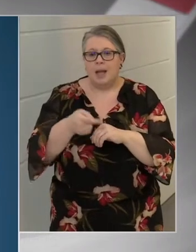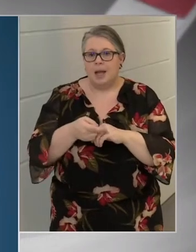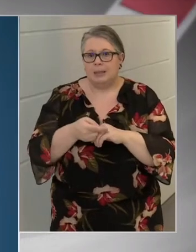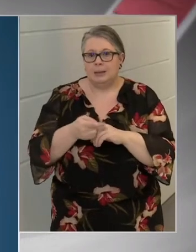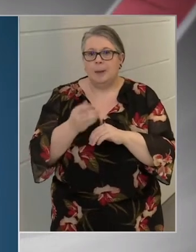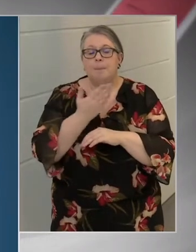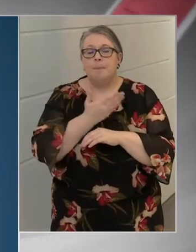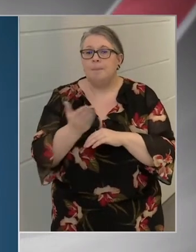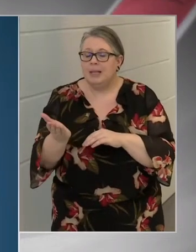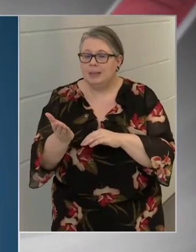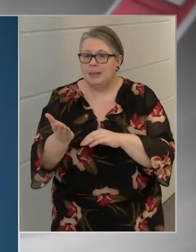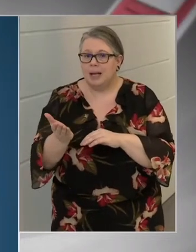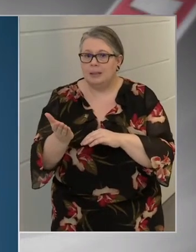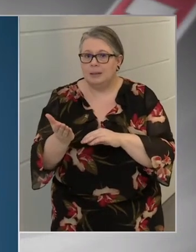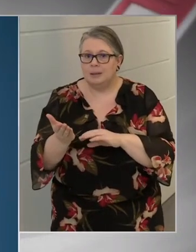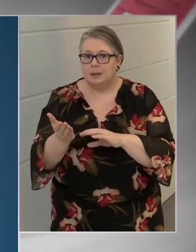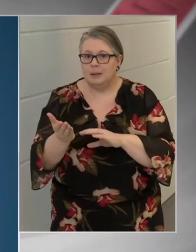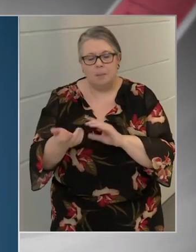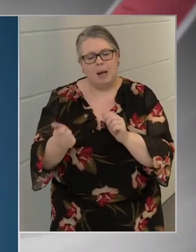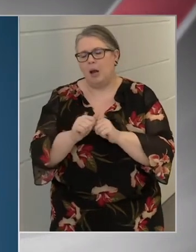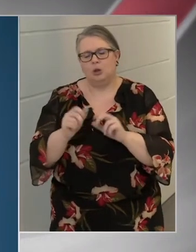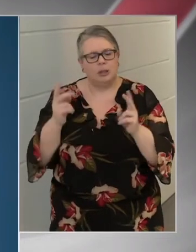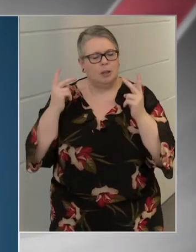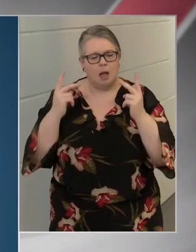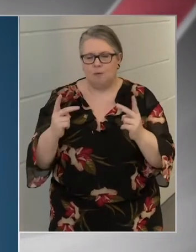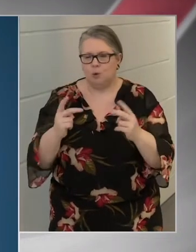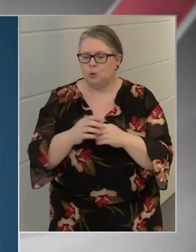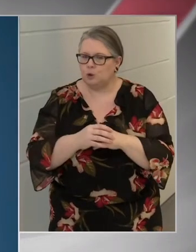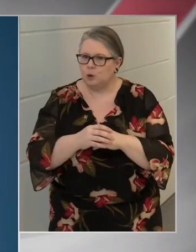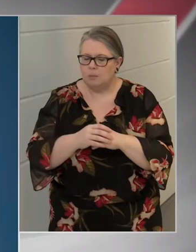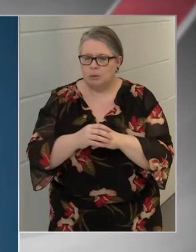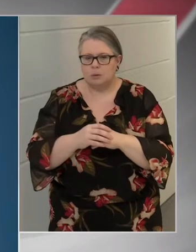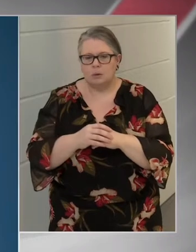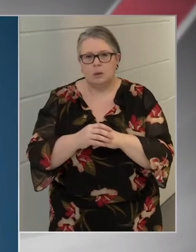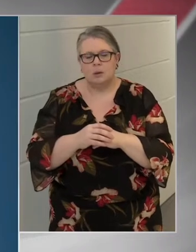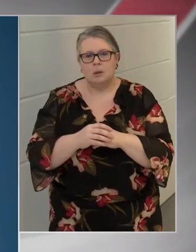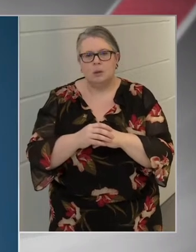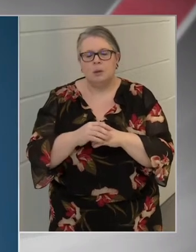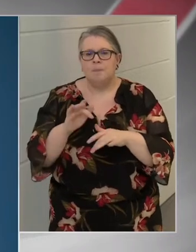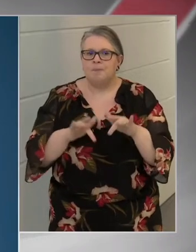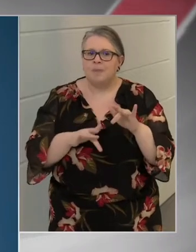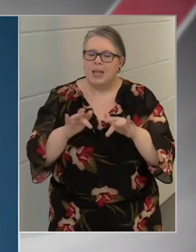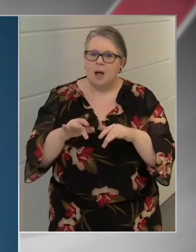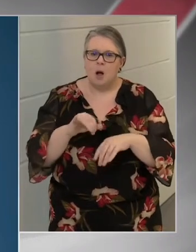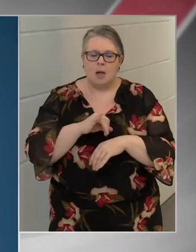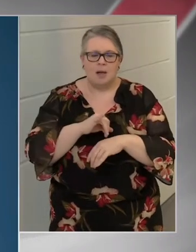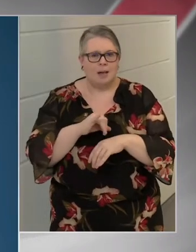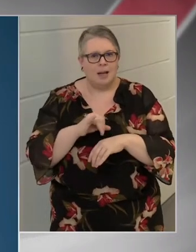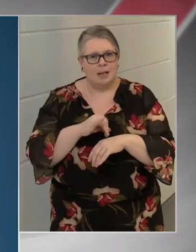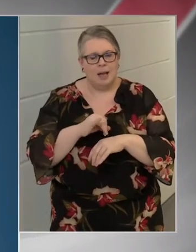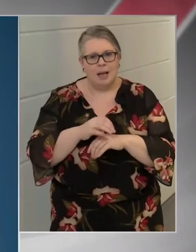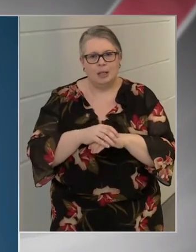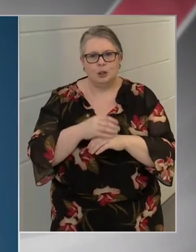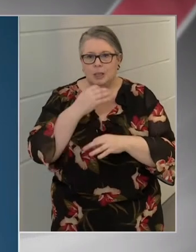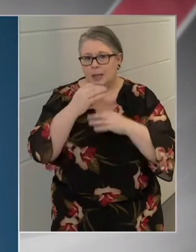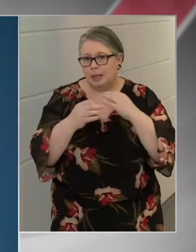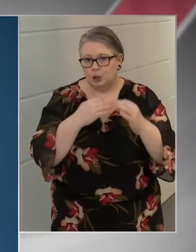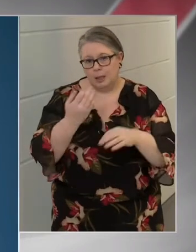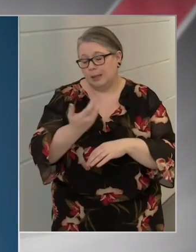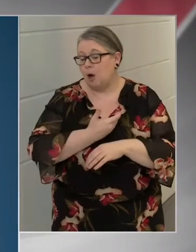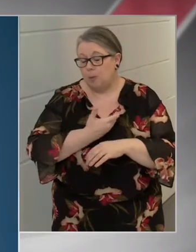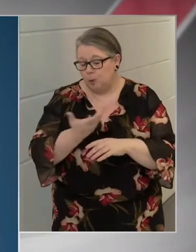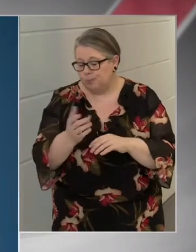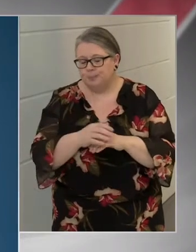mindent meg kell, hogy előzzön. Néha érdekes kérdéseket